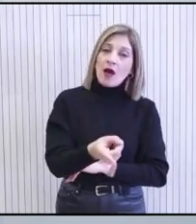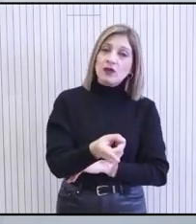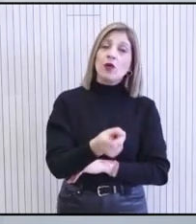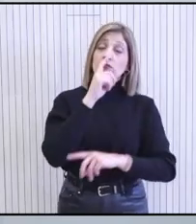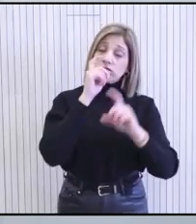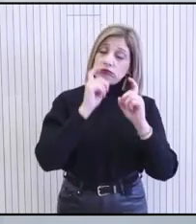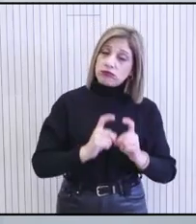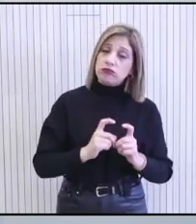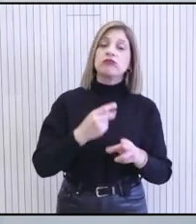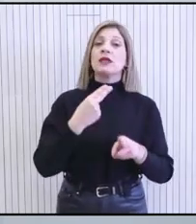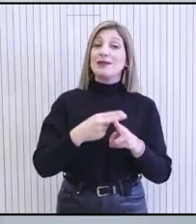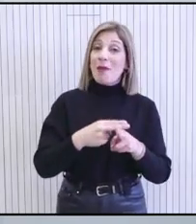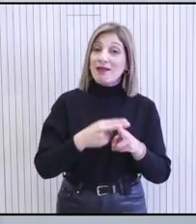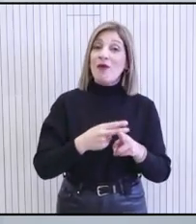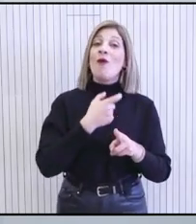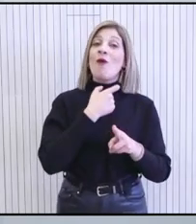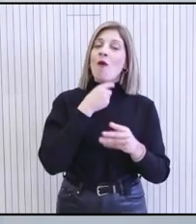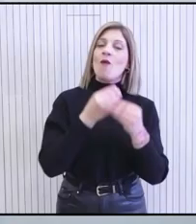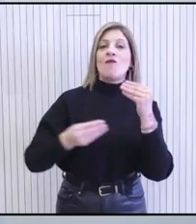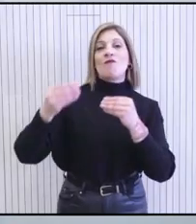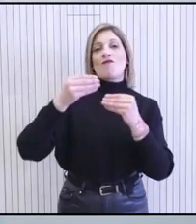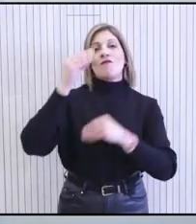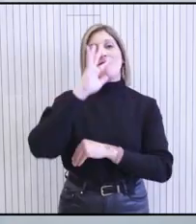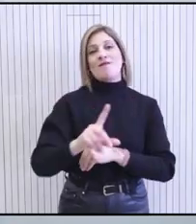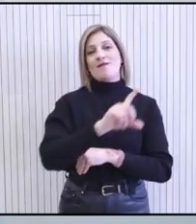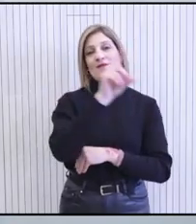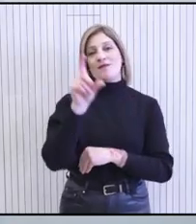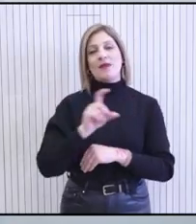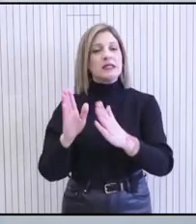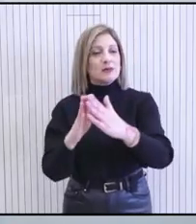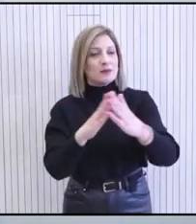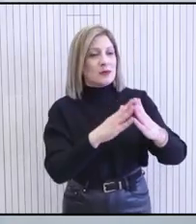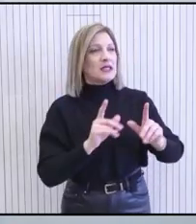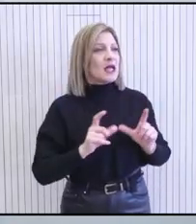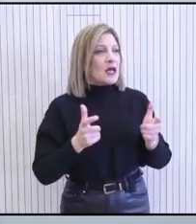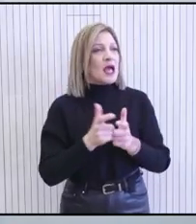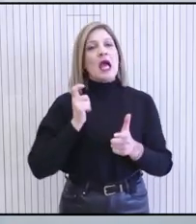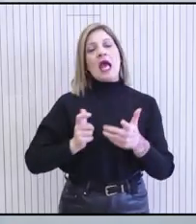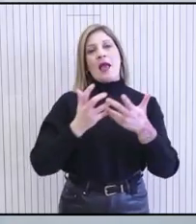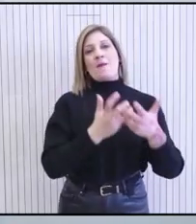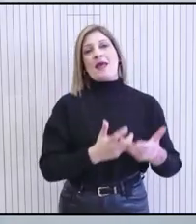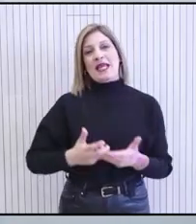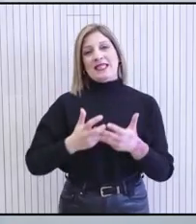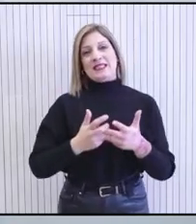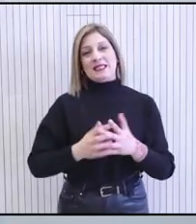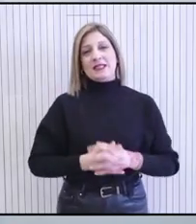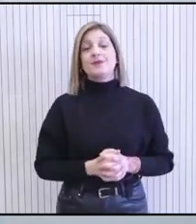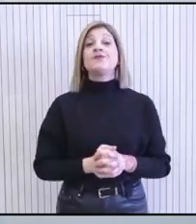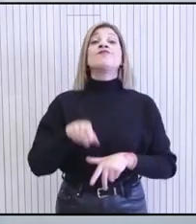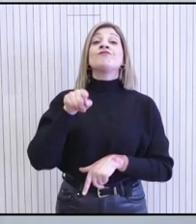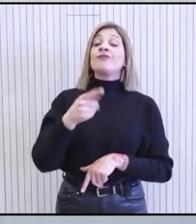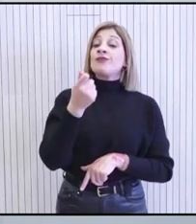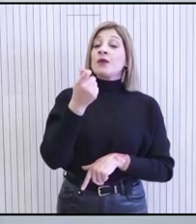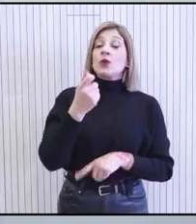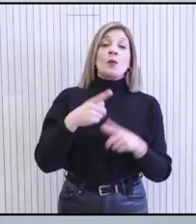απαραίτητες προϋποθέσεις για την βελτίωση της καθημερινότητας των νοικοκυριών και των επιχειρήσεων. Η αναβάθμιση της